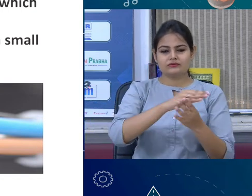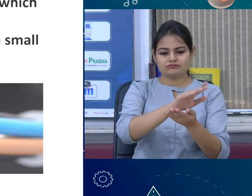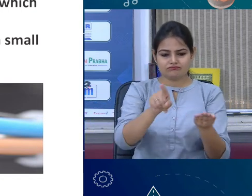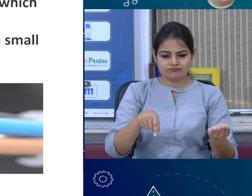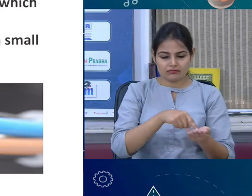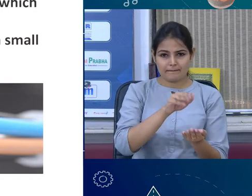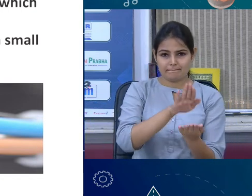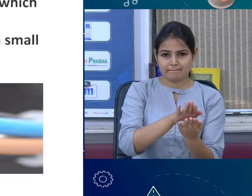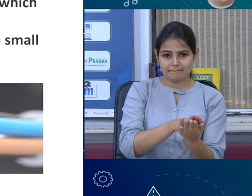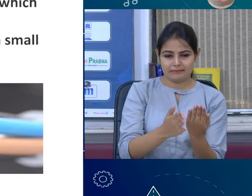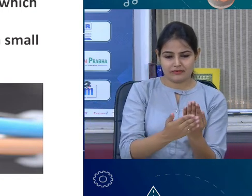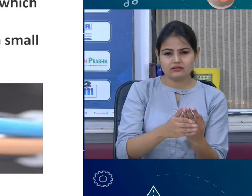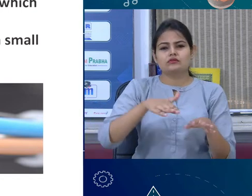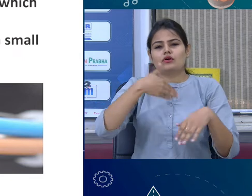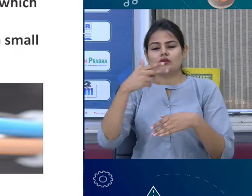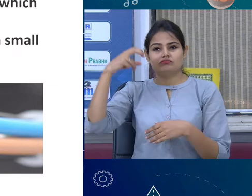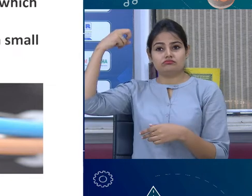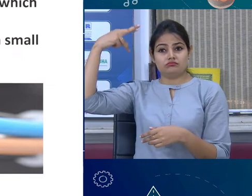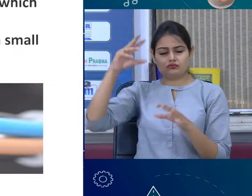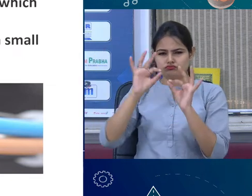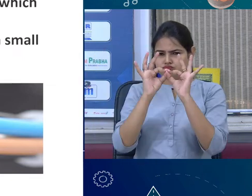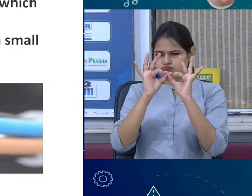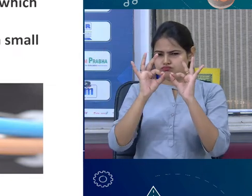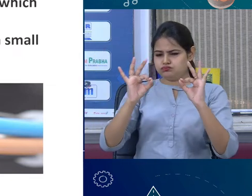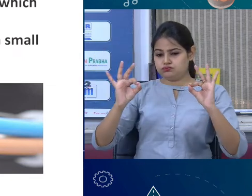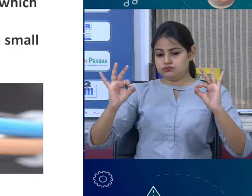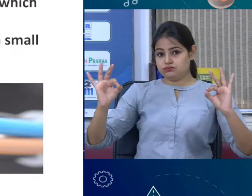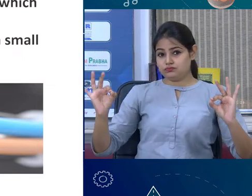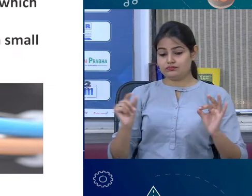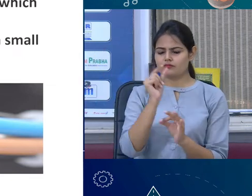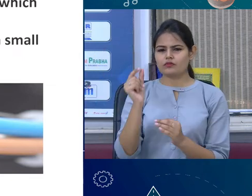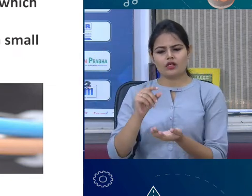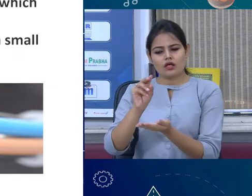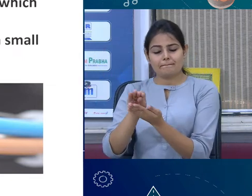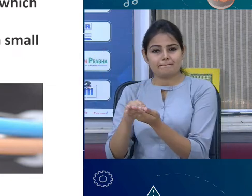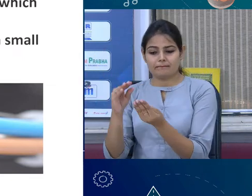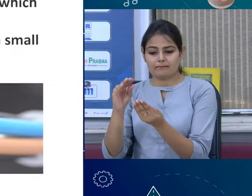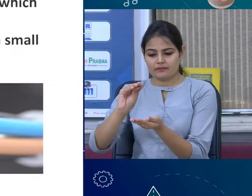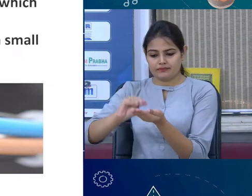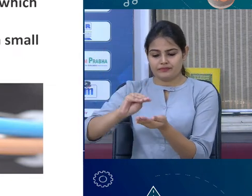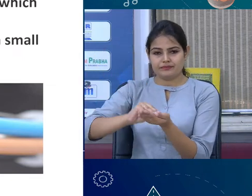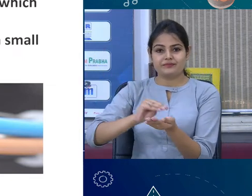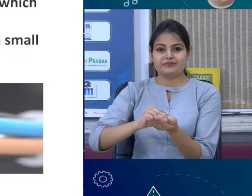इस तरह से इसको हमारी विजुए